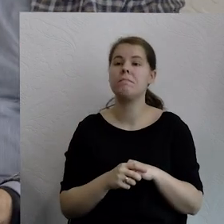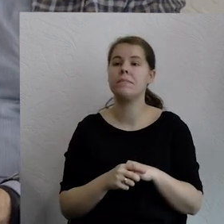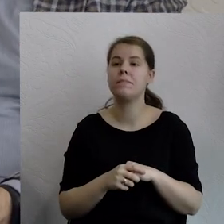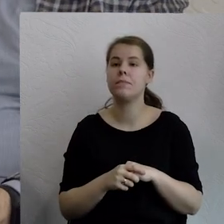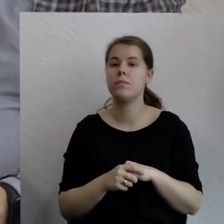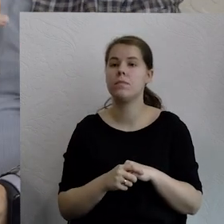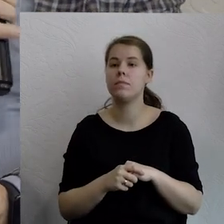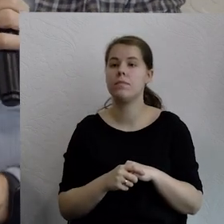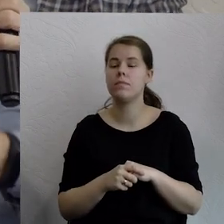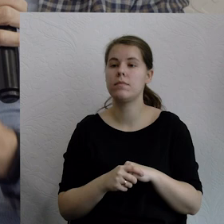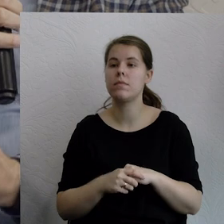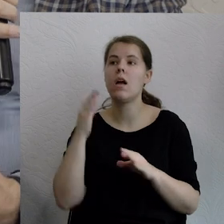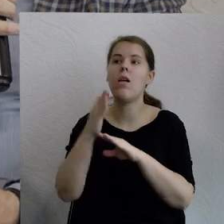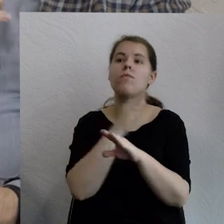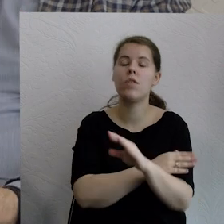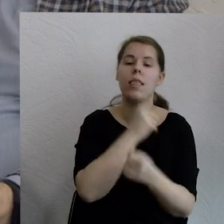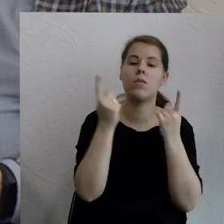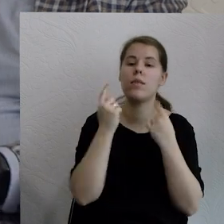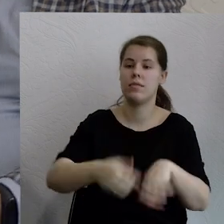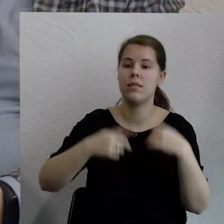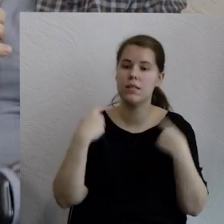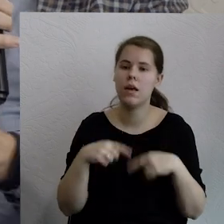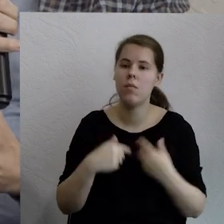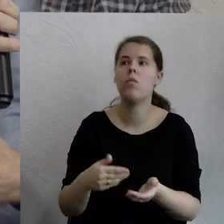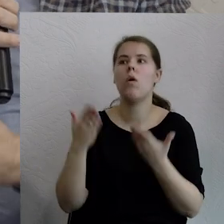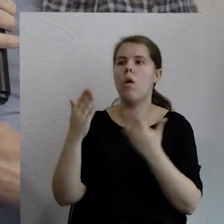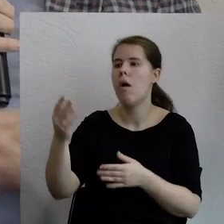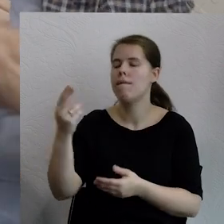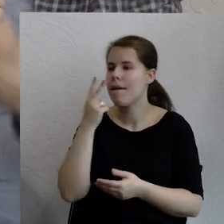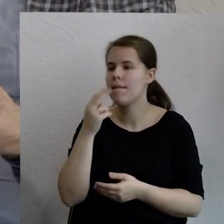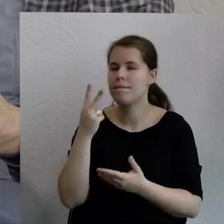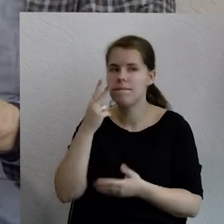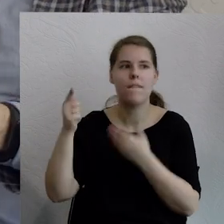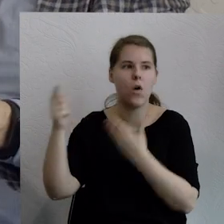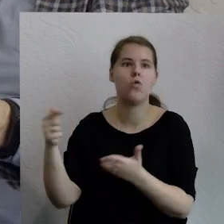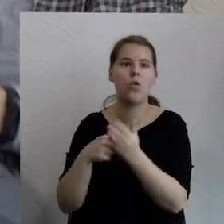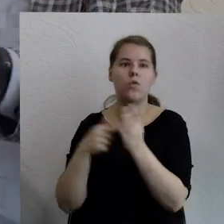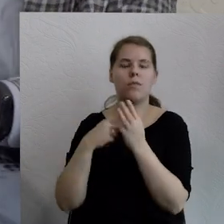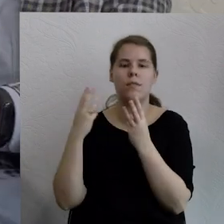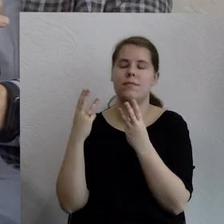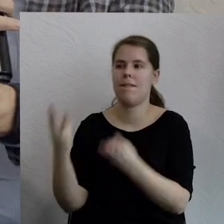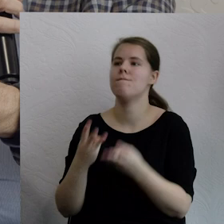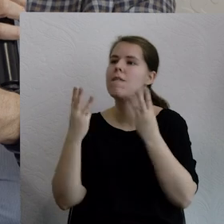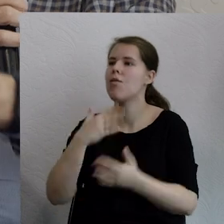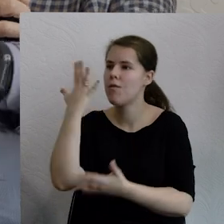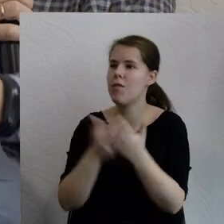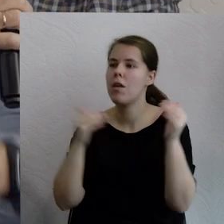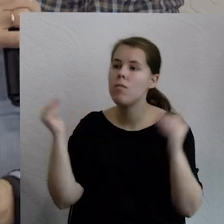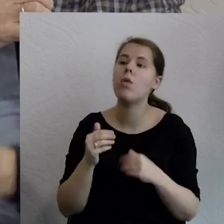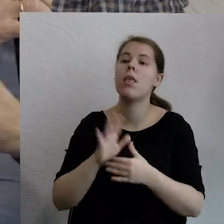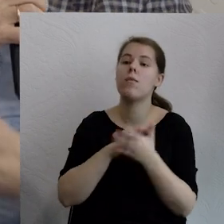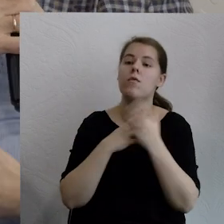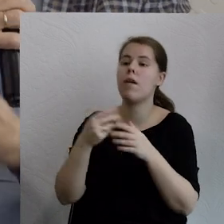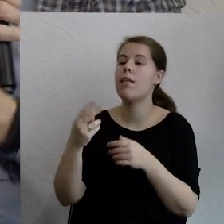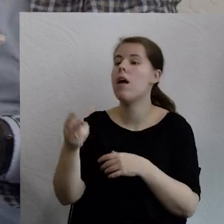tego nigdy wcześniej. To jest gigantyczny zasób. Mimo wszystko widać, co się dzieje, kiedy dziewczynki się uczą w krajach